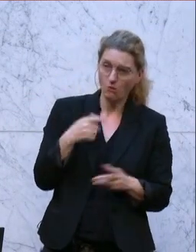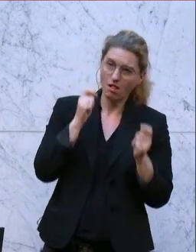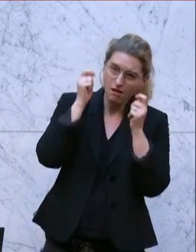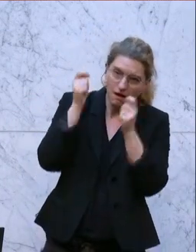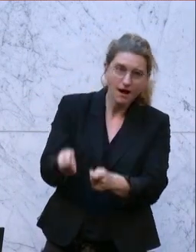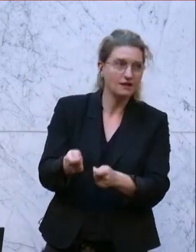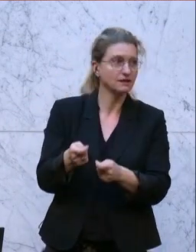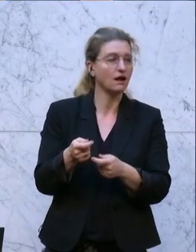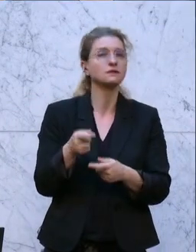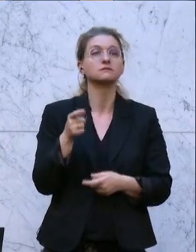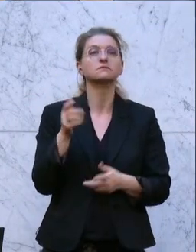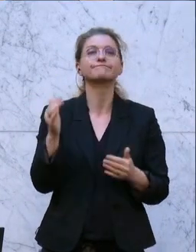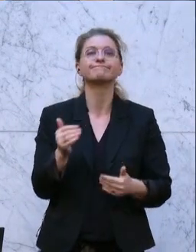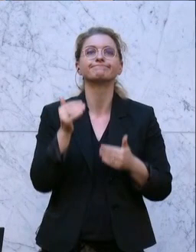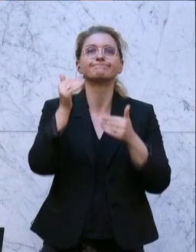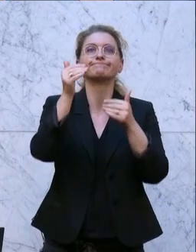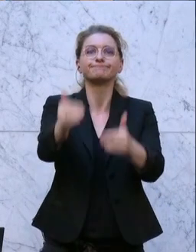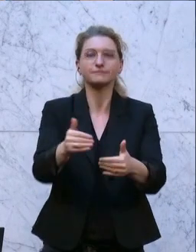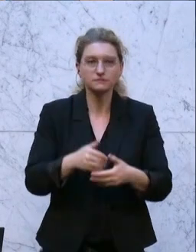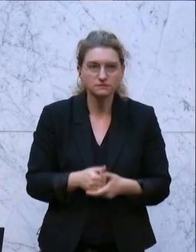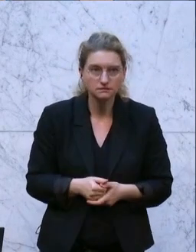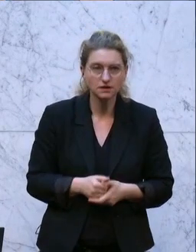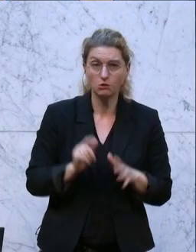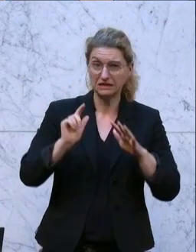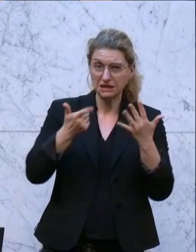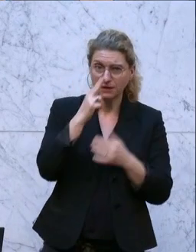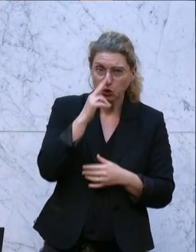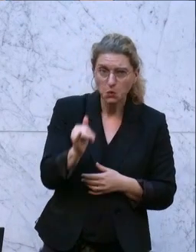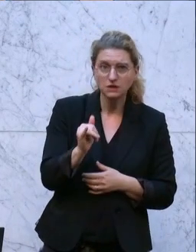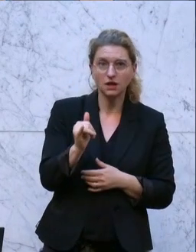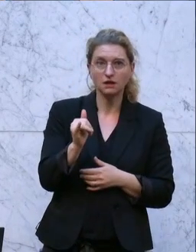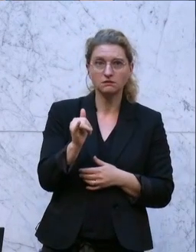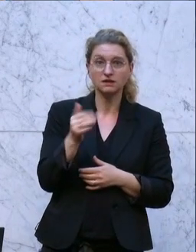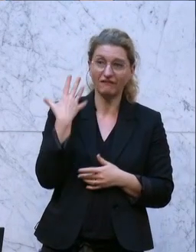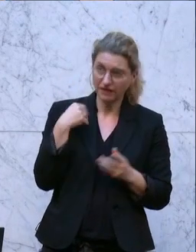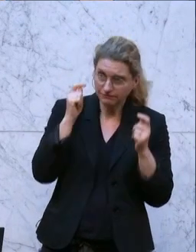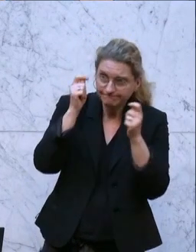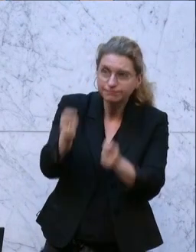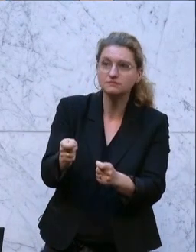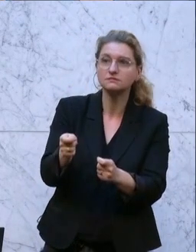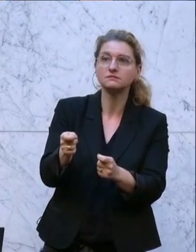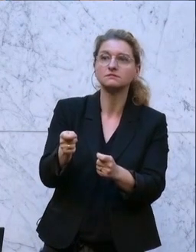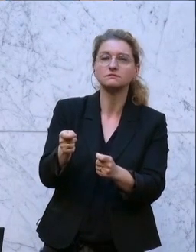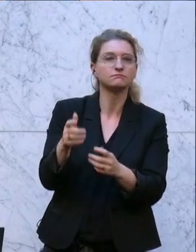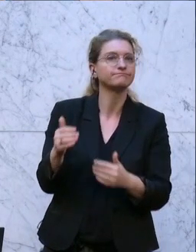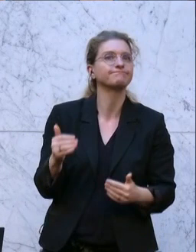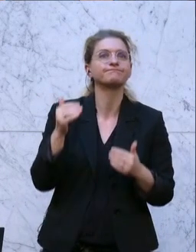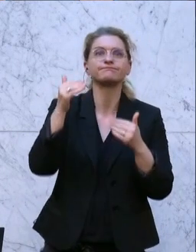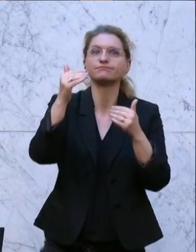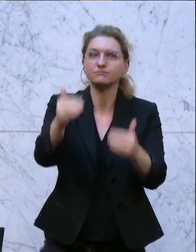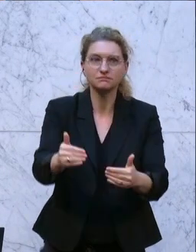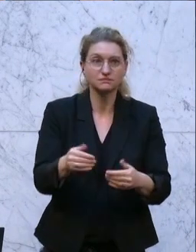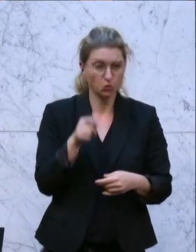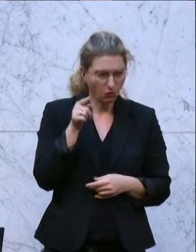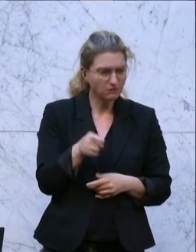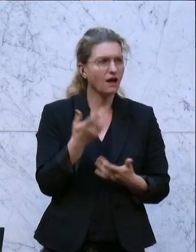eingebracht. Es wurde vertagt. Und am 7. Juni wurde es wieder eingebracht und es wurde vertagt. Und da jetzt